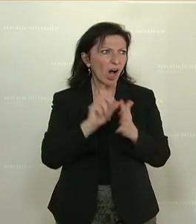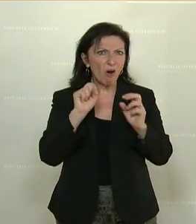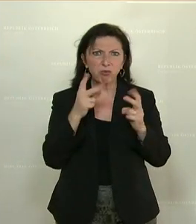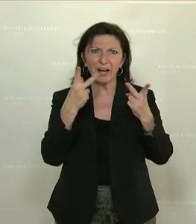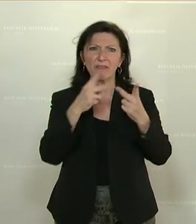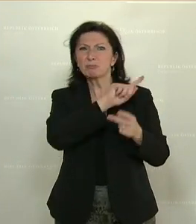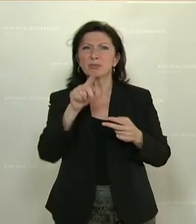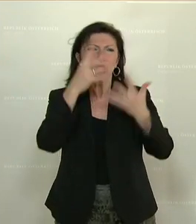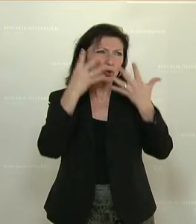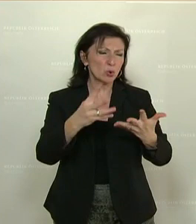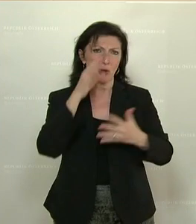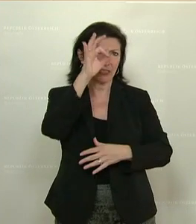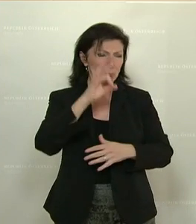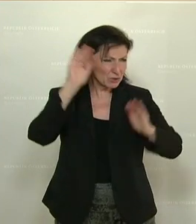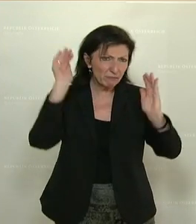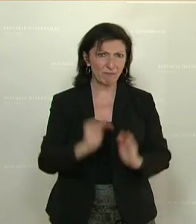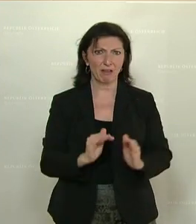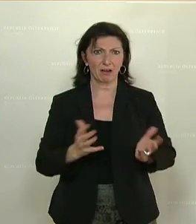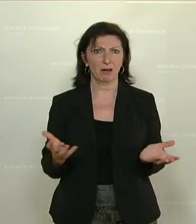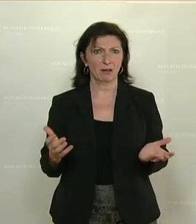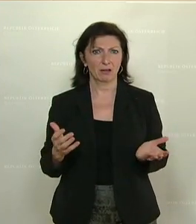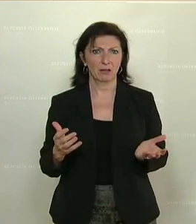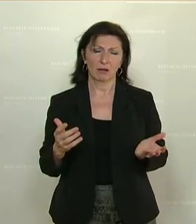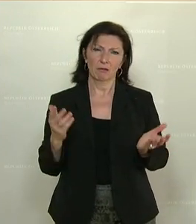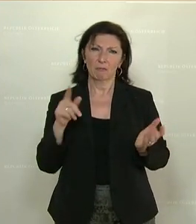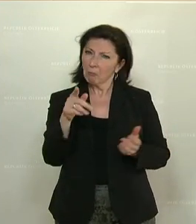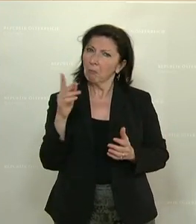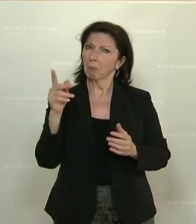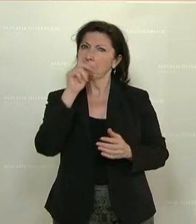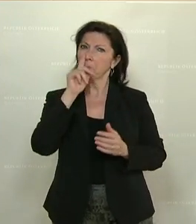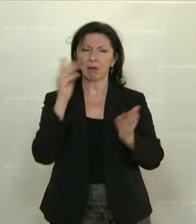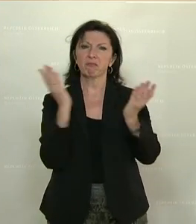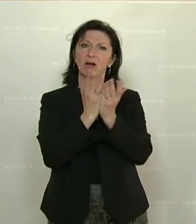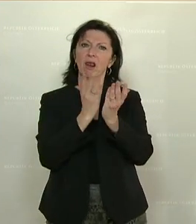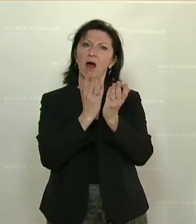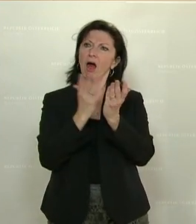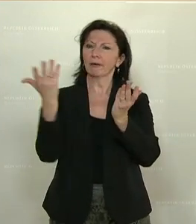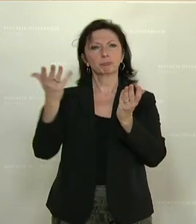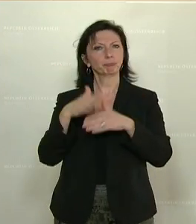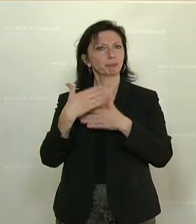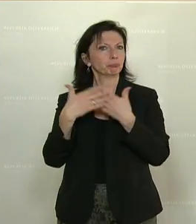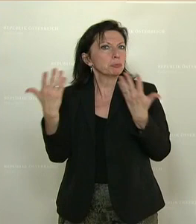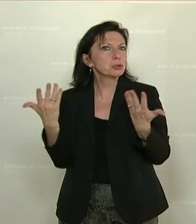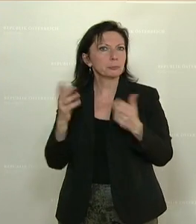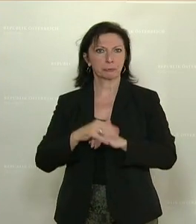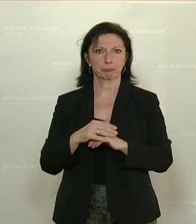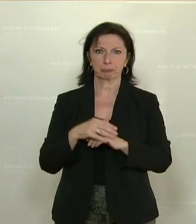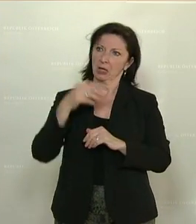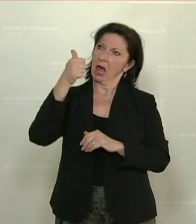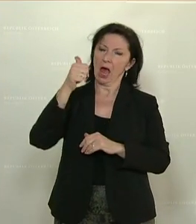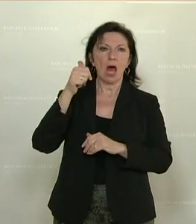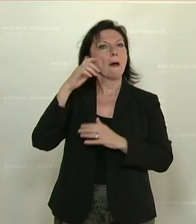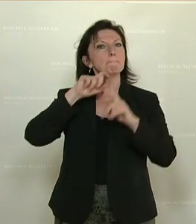90 Prozent gebracht. Und wenn man das vergleicht mit der Produktion eines Liter Milch,